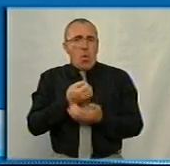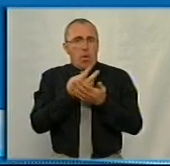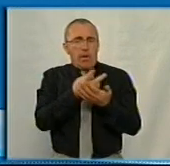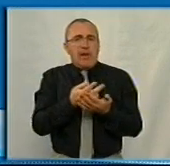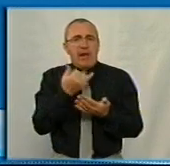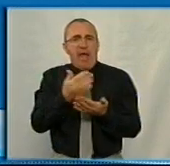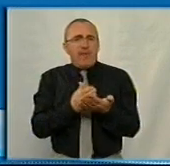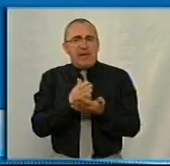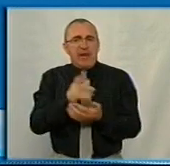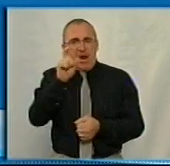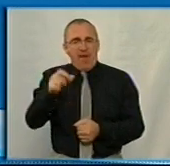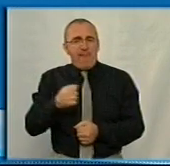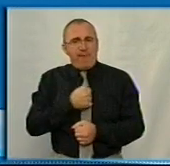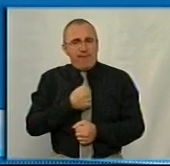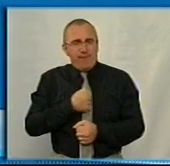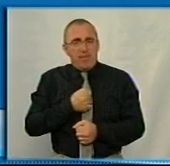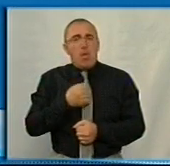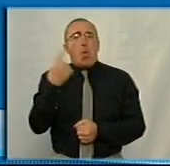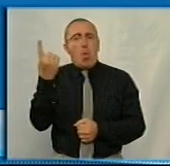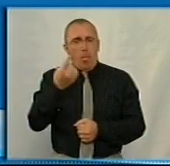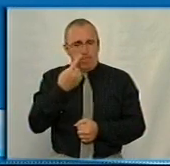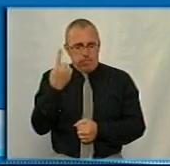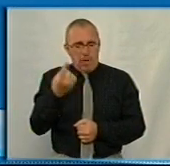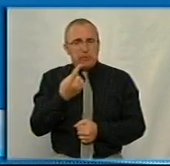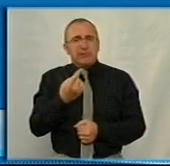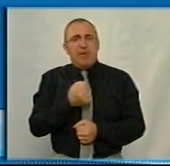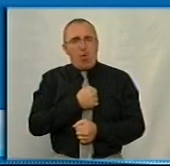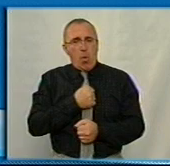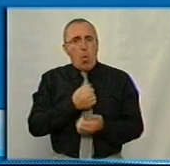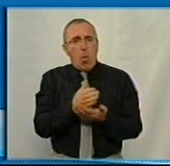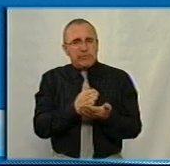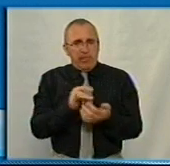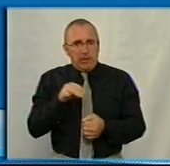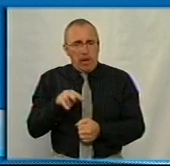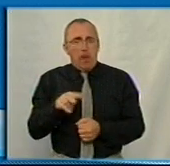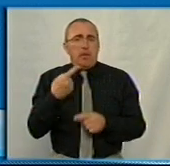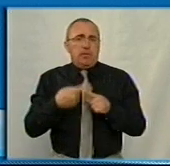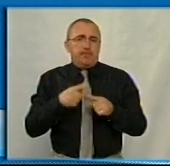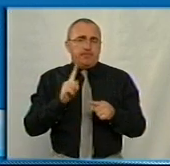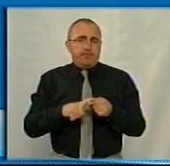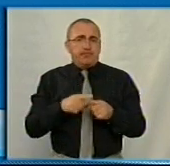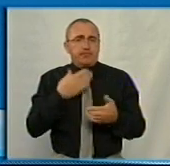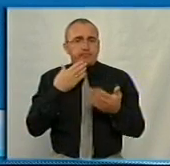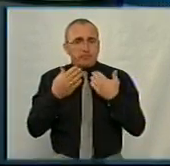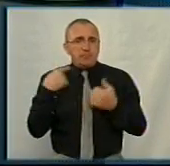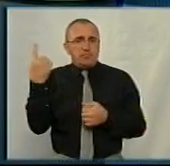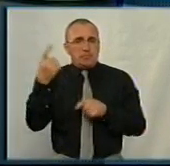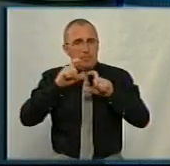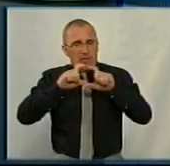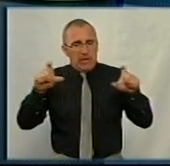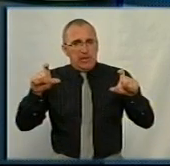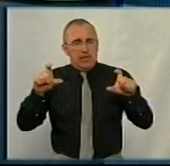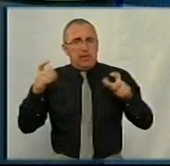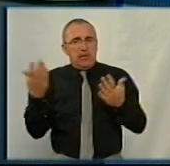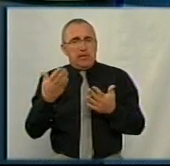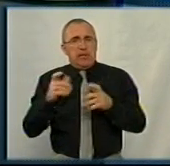ветеранів війни, адже… Мова йде про обласний госпіталь, оскільки це обласна програма, вона поки що стосується тільки обласних лікувальних закладів,